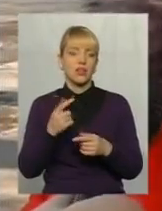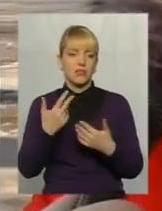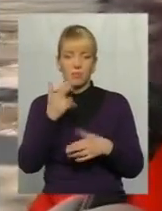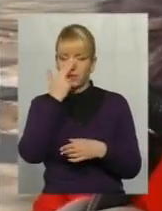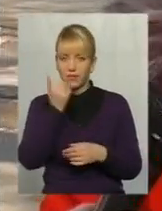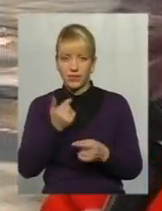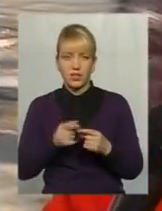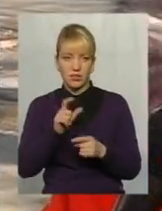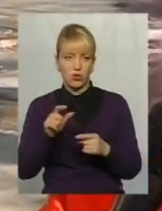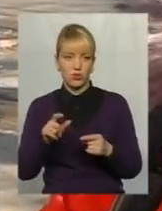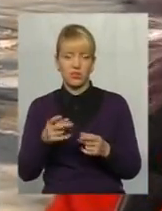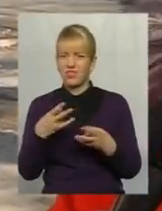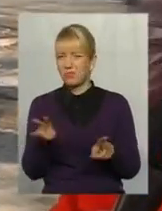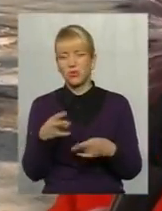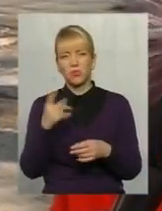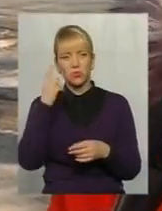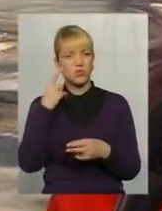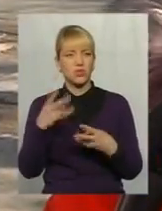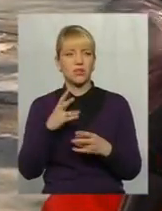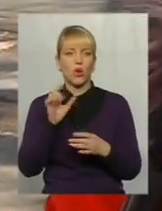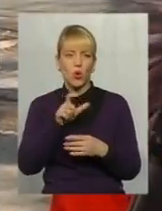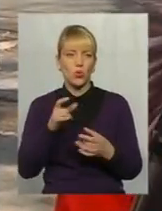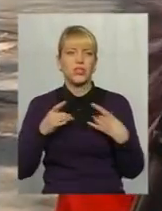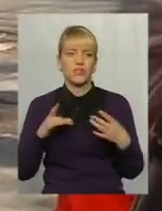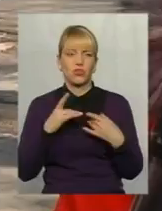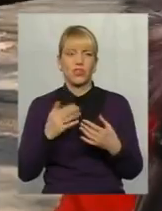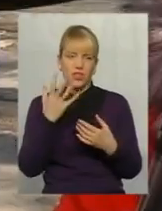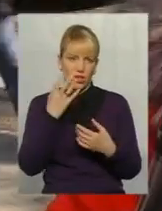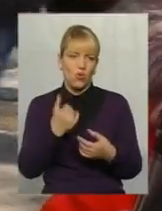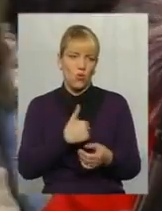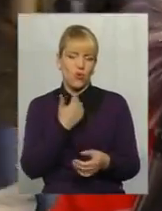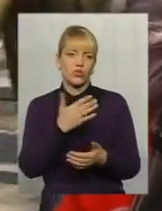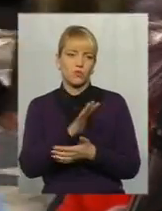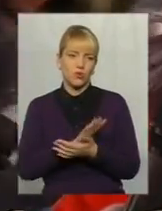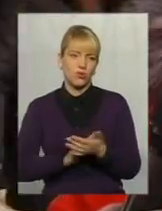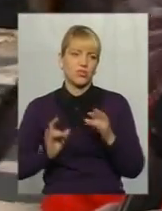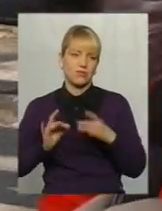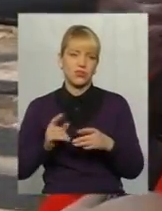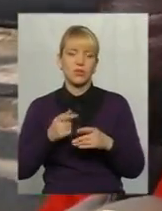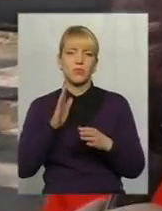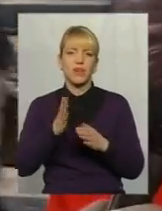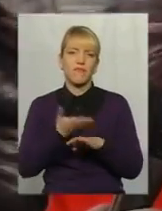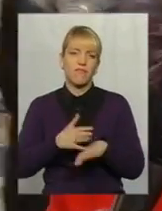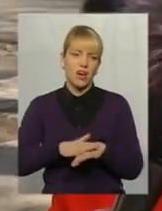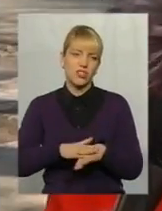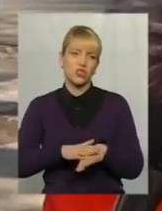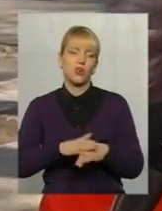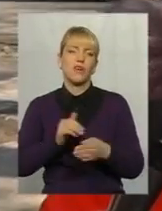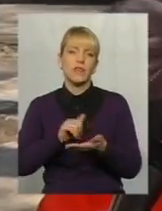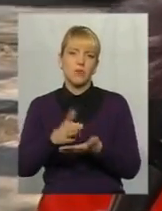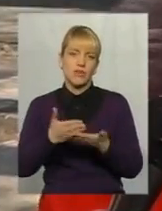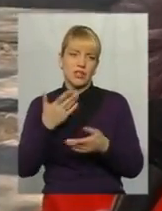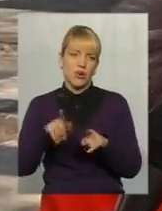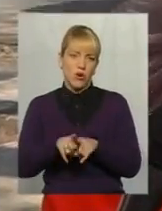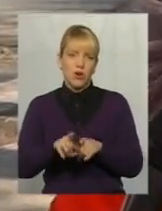люди вже стільки часу святкували, думаю, що хочуть святкувати це свято. Їм буде дуже тяжко відмовитися від цього свята. Думаю, що люди не